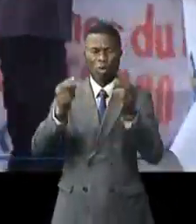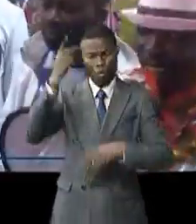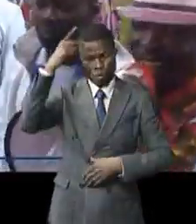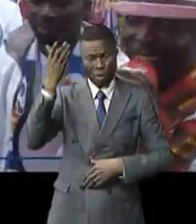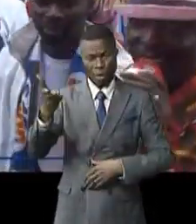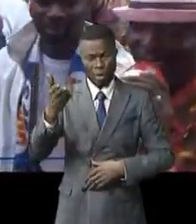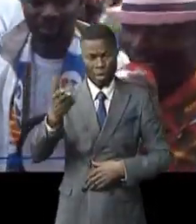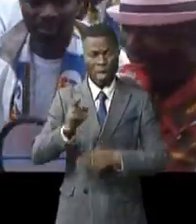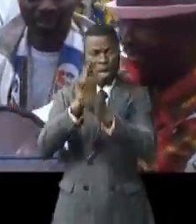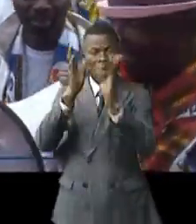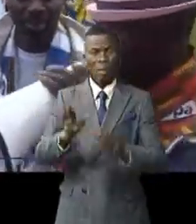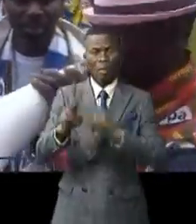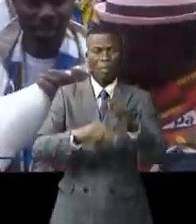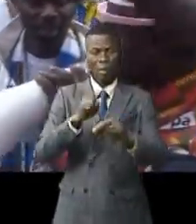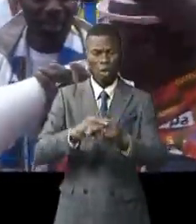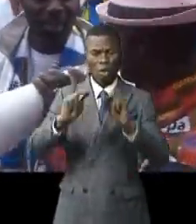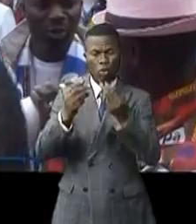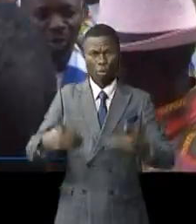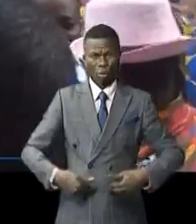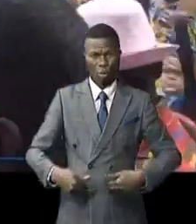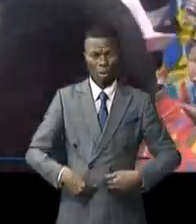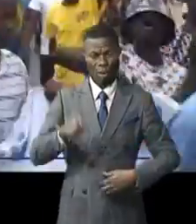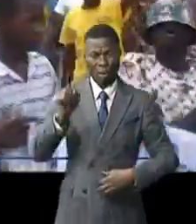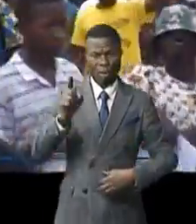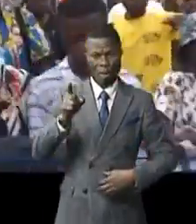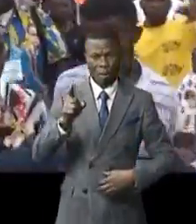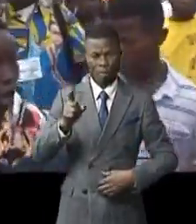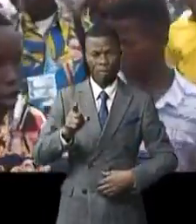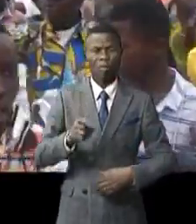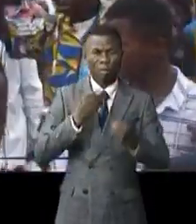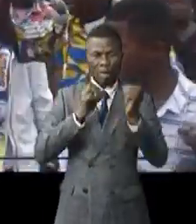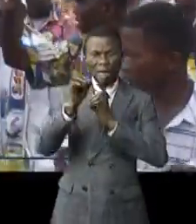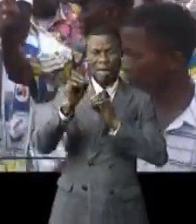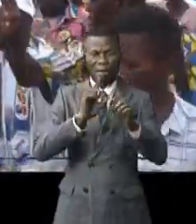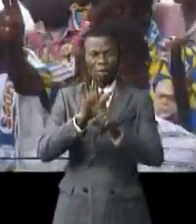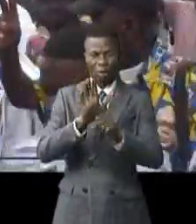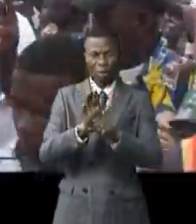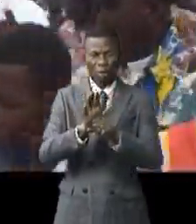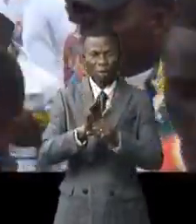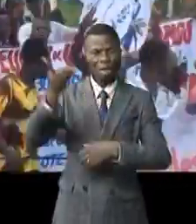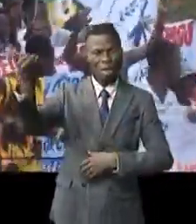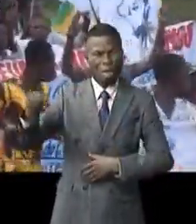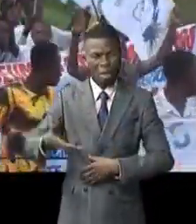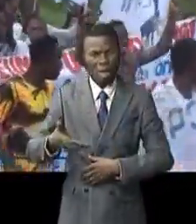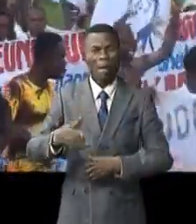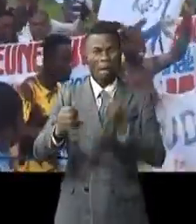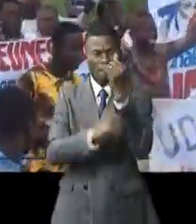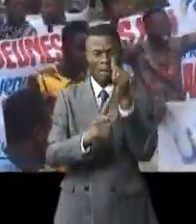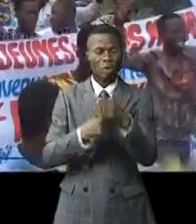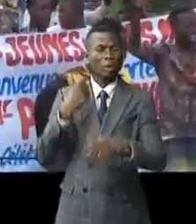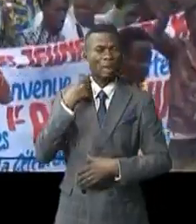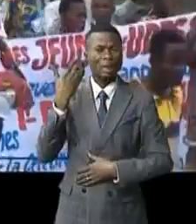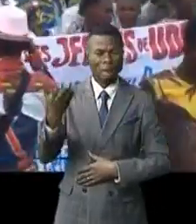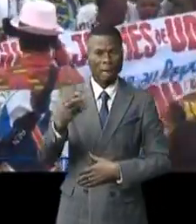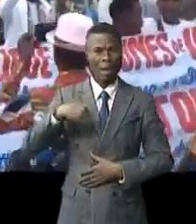place, les rapporteurs nationaux de la Ligue des Jeunes Patoukoule-Kana a été l'objet d'un enquête de l'Iran par les habitants de Kengé.